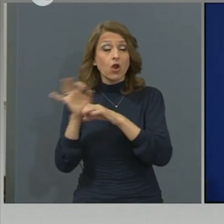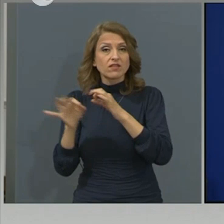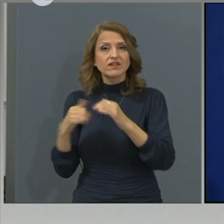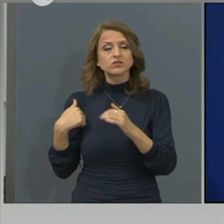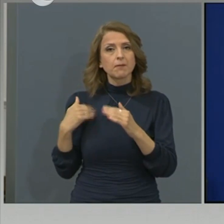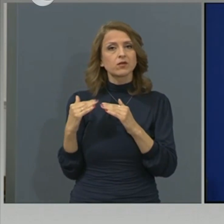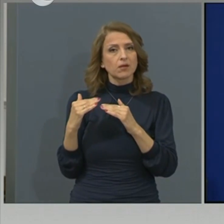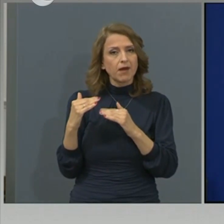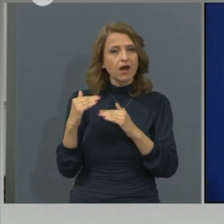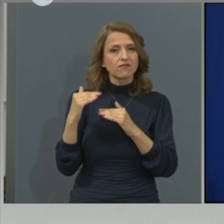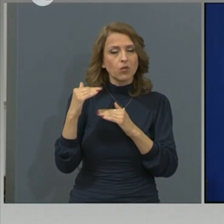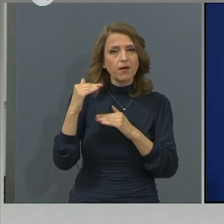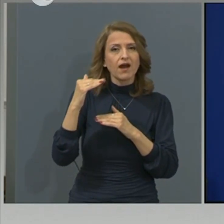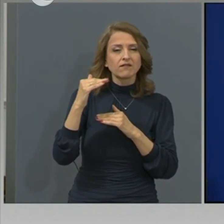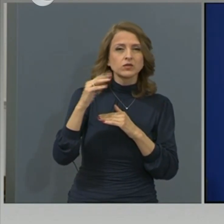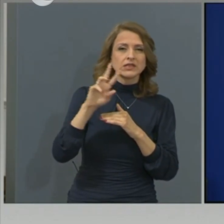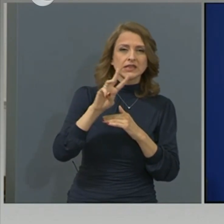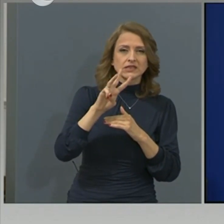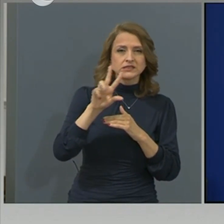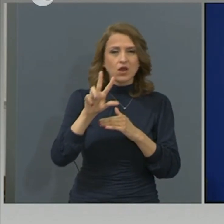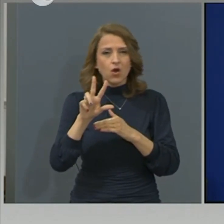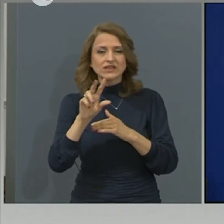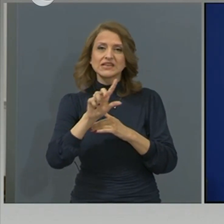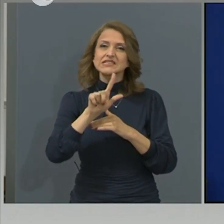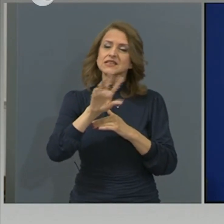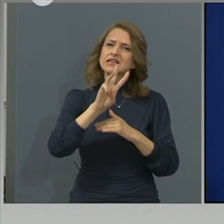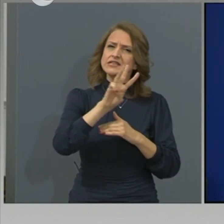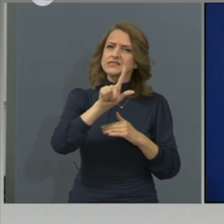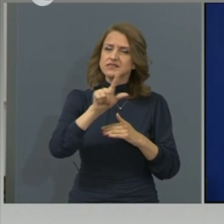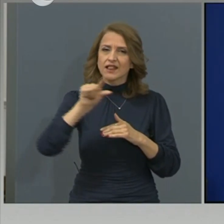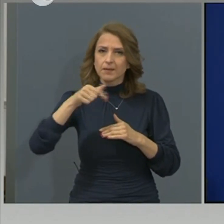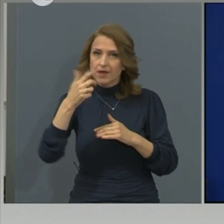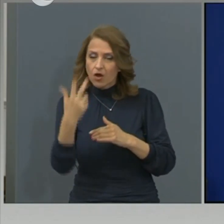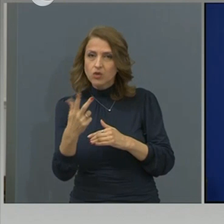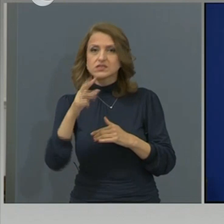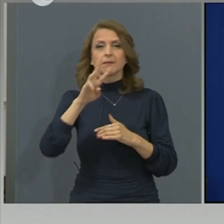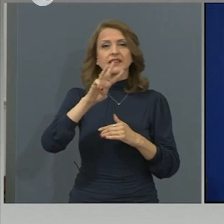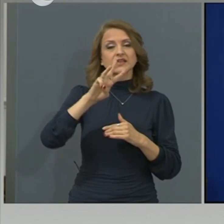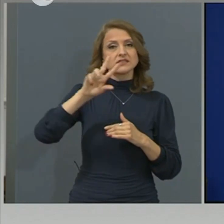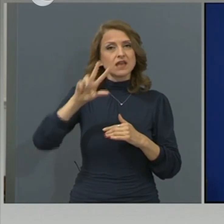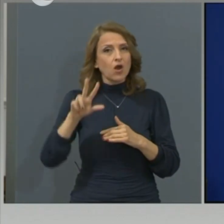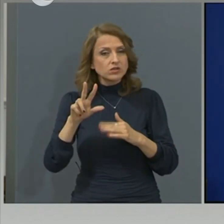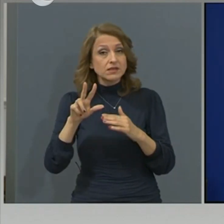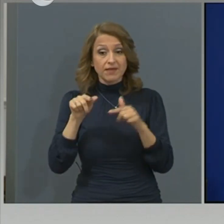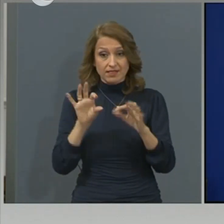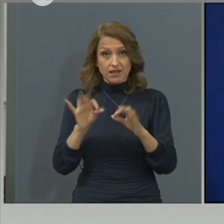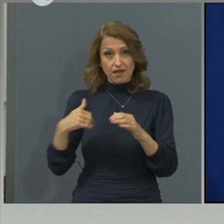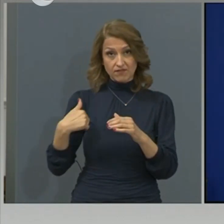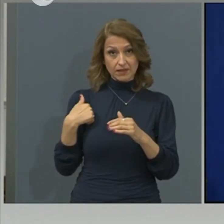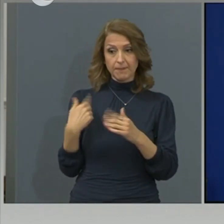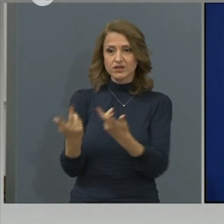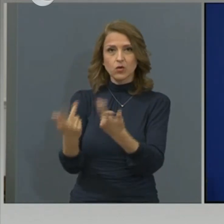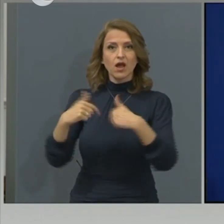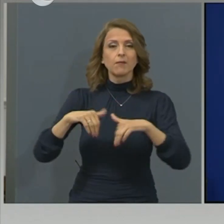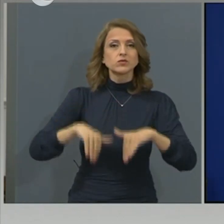рамките на 38-37,8 дори с такава температура болните постъпват. Наблюдаваме много